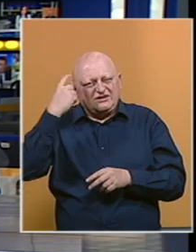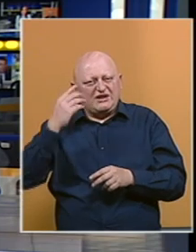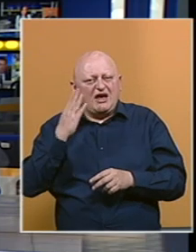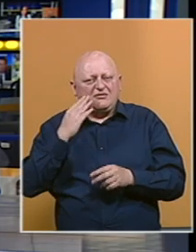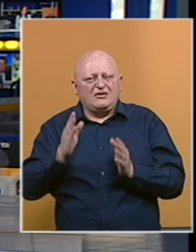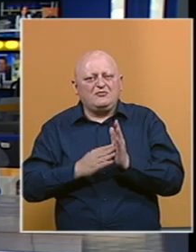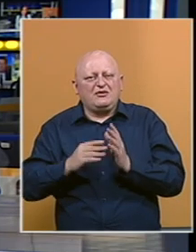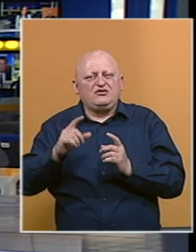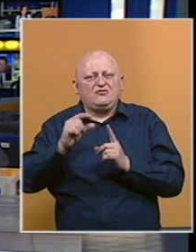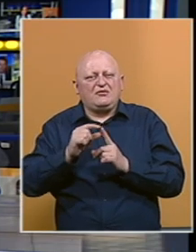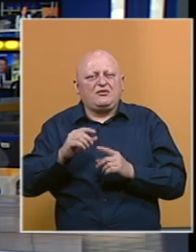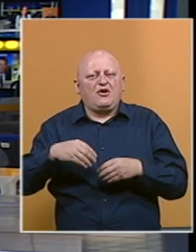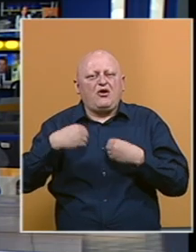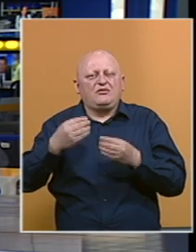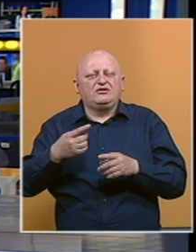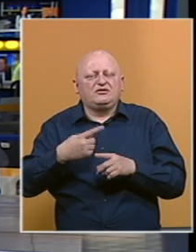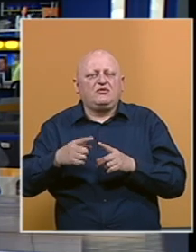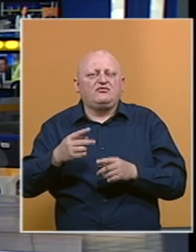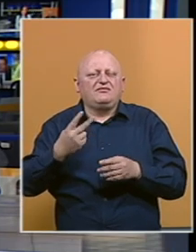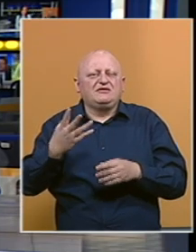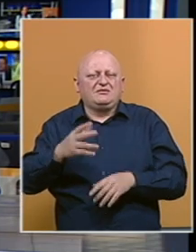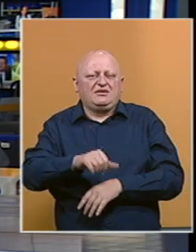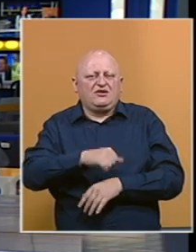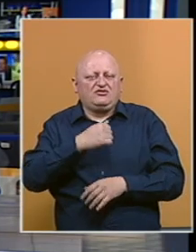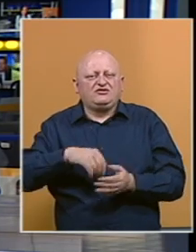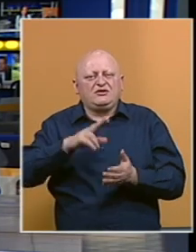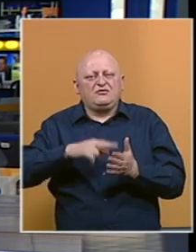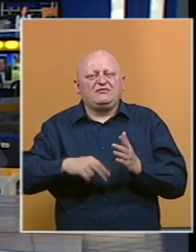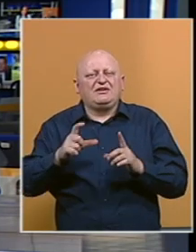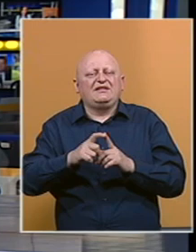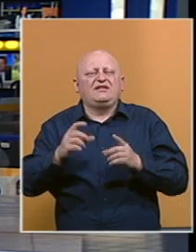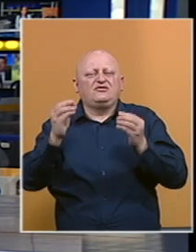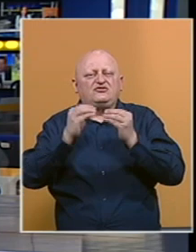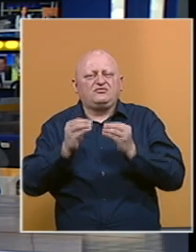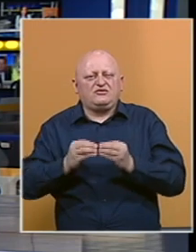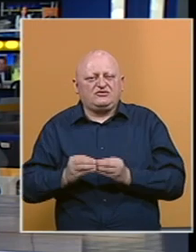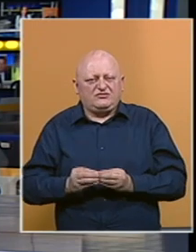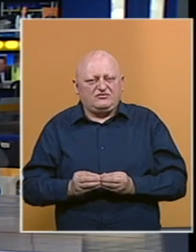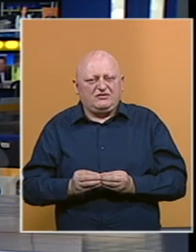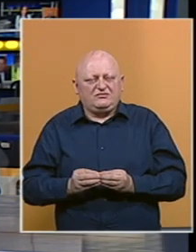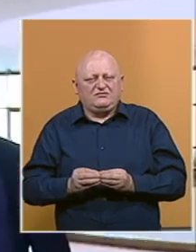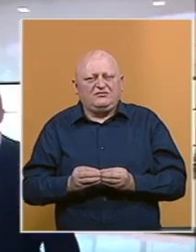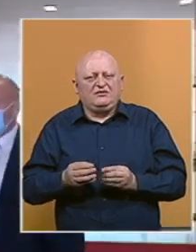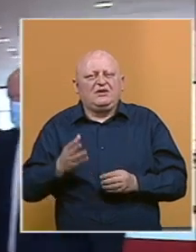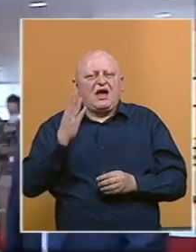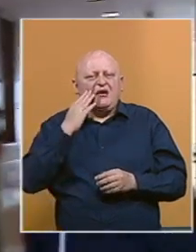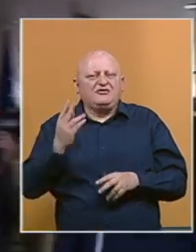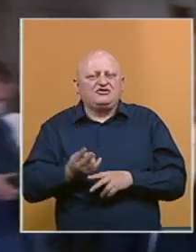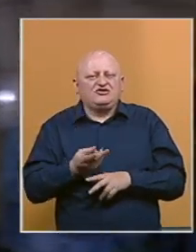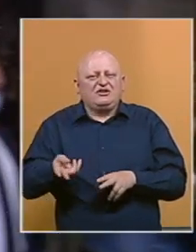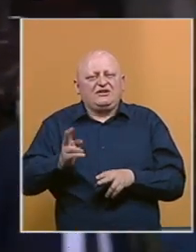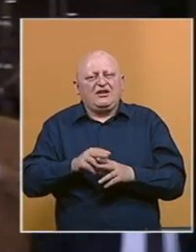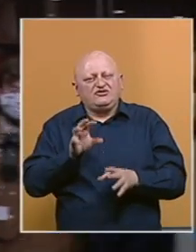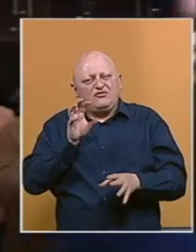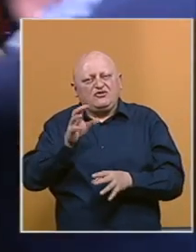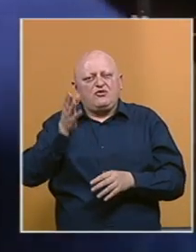sekretara SAD-a, Matthew Palmer, obratio se povodom 25. godišnjice potpisivanja Dejtonskog sporazuma. Sjedinjene države